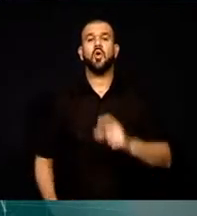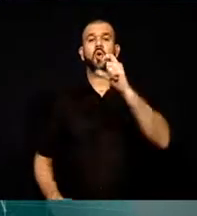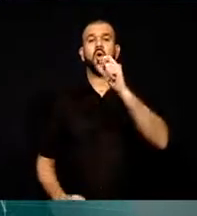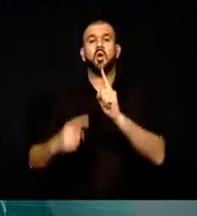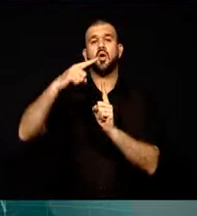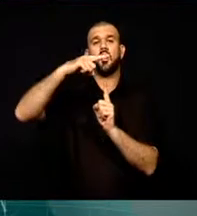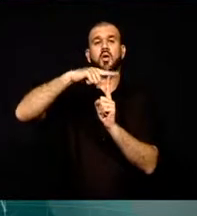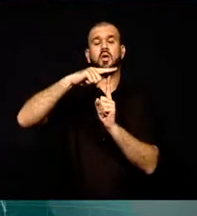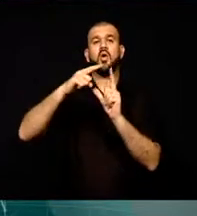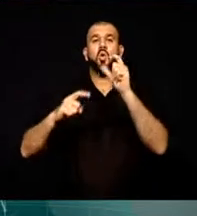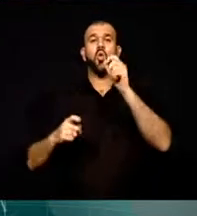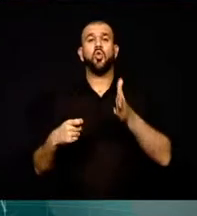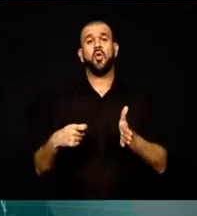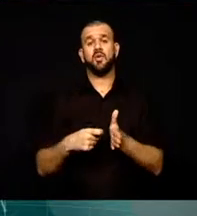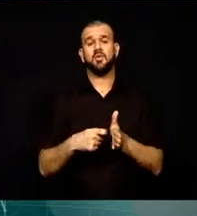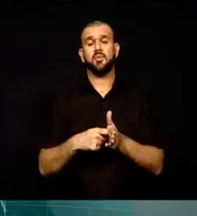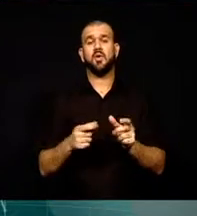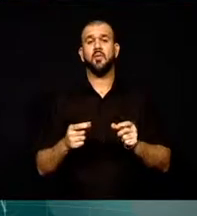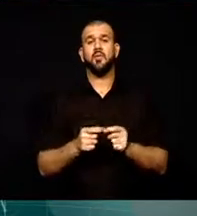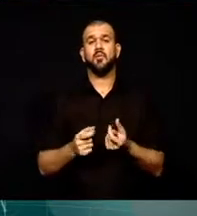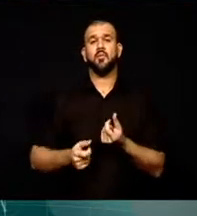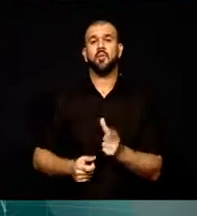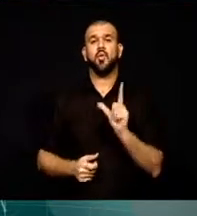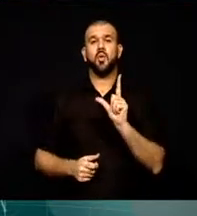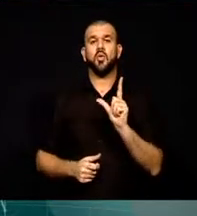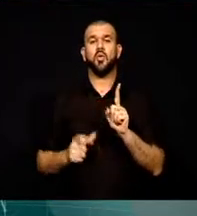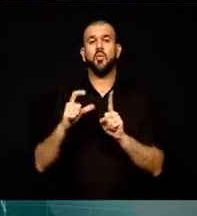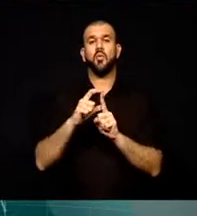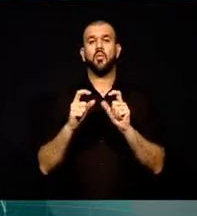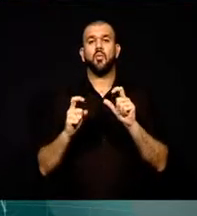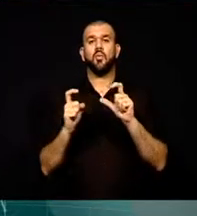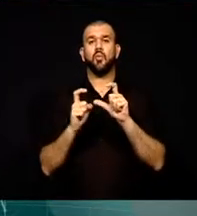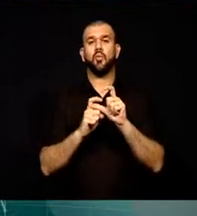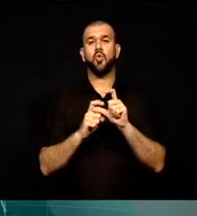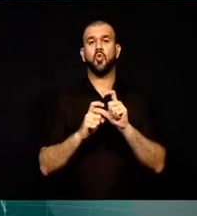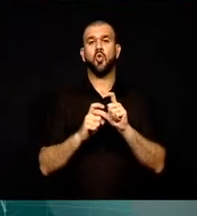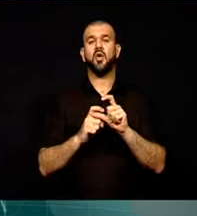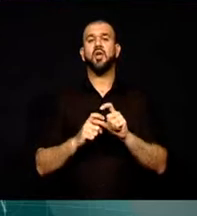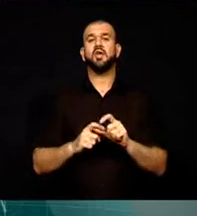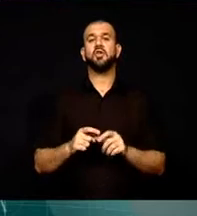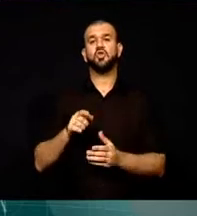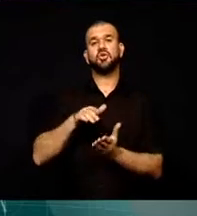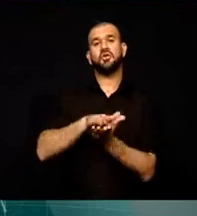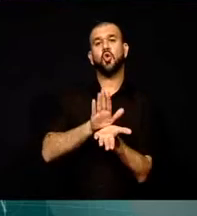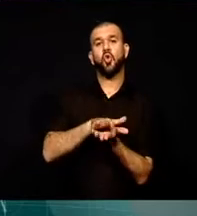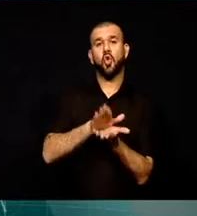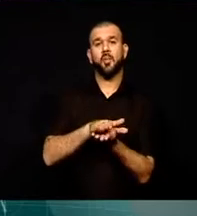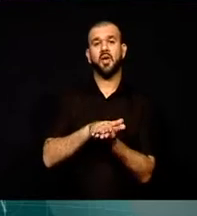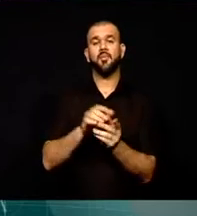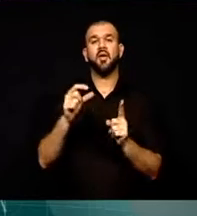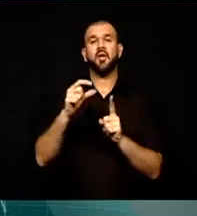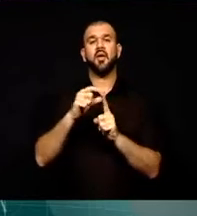Otto isimli buldok cinsi köpek, Peru'da Guinness Rekorlar